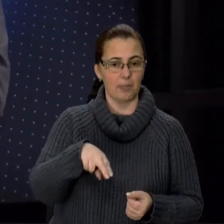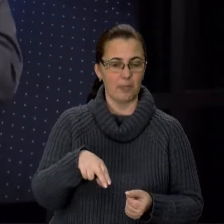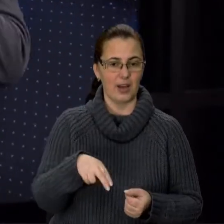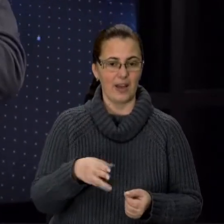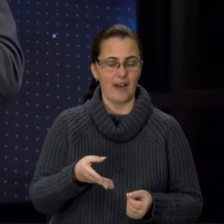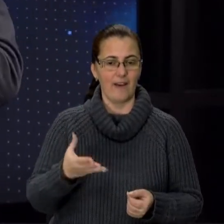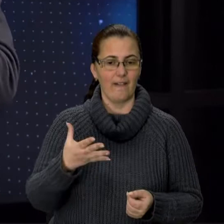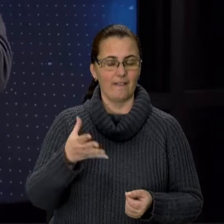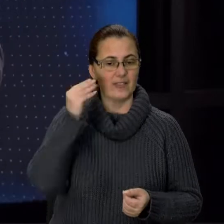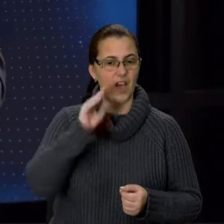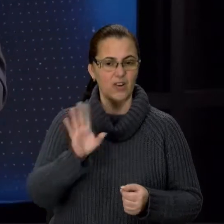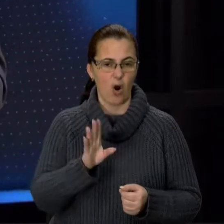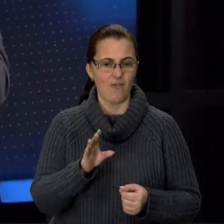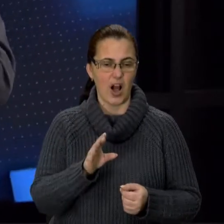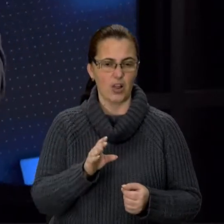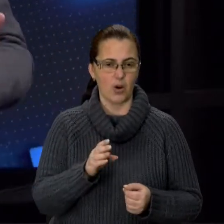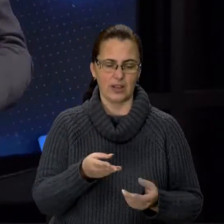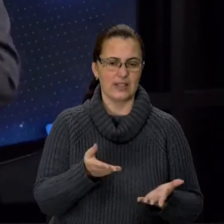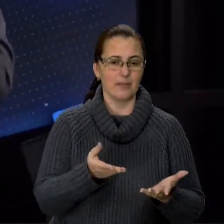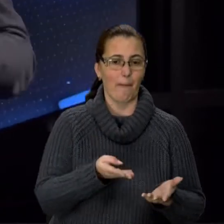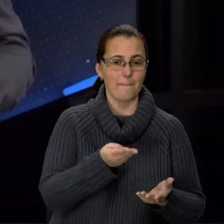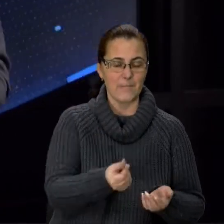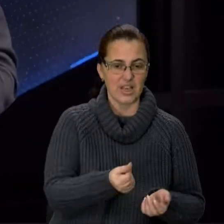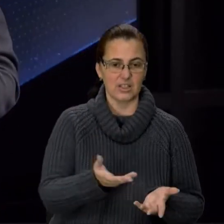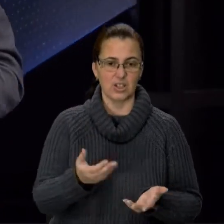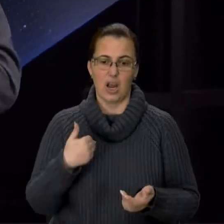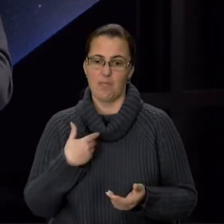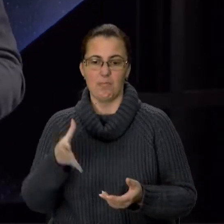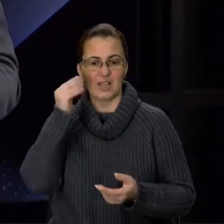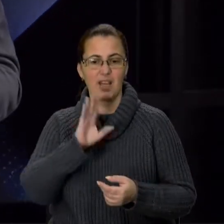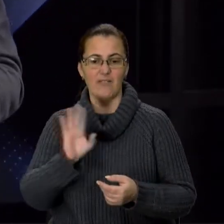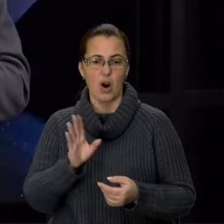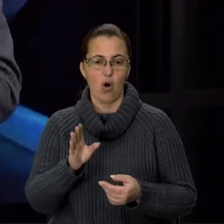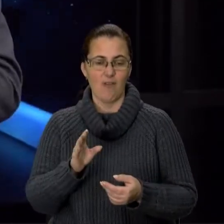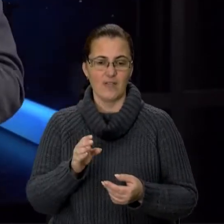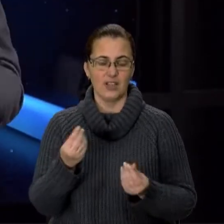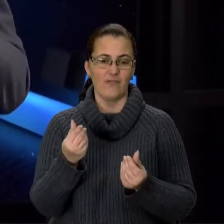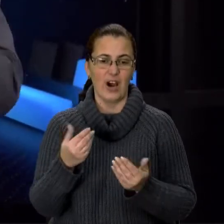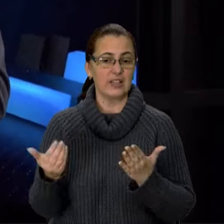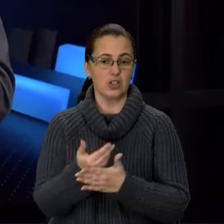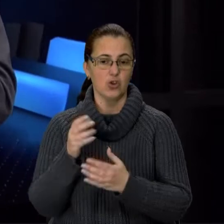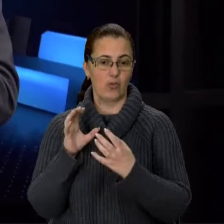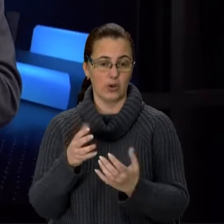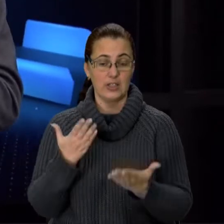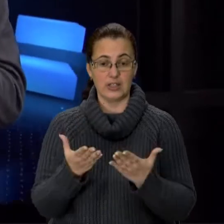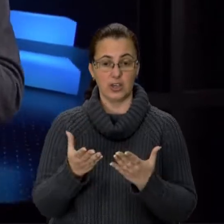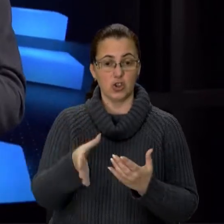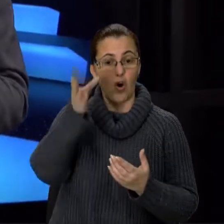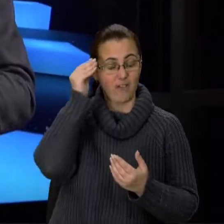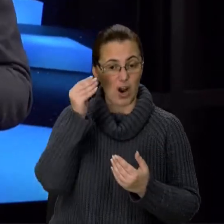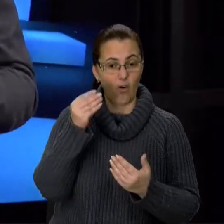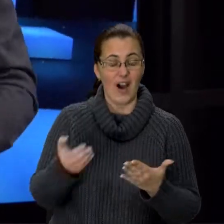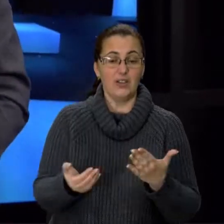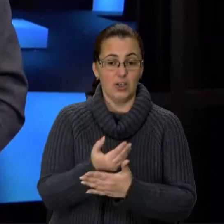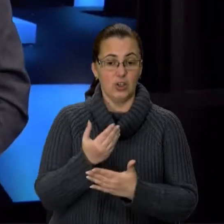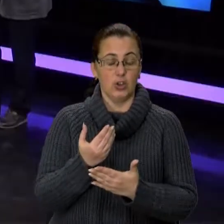платежі. Ми ж, відповідно, не включали вартість нових автобусів, бо ми їх не маємо. Ну, ми їх не купували. Якщо порахувати з вартістю куплених автобусів, то